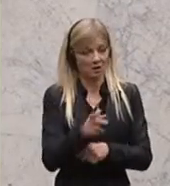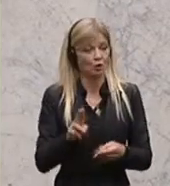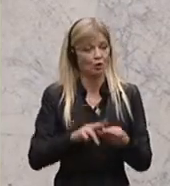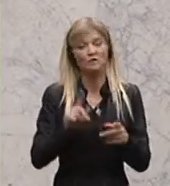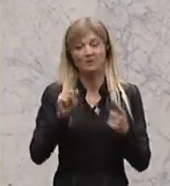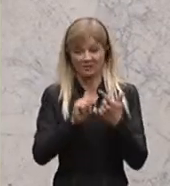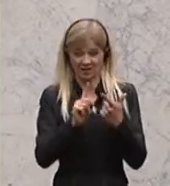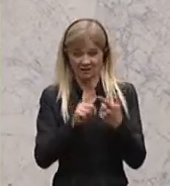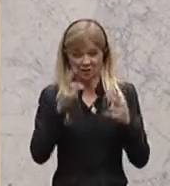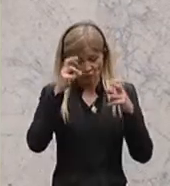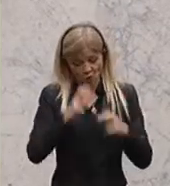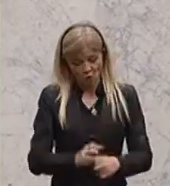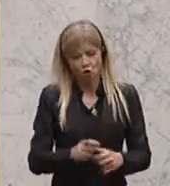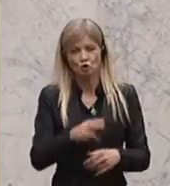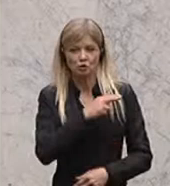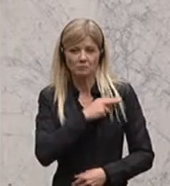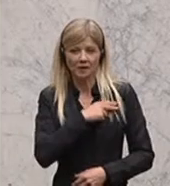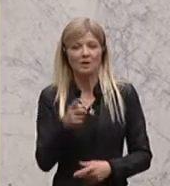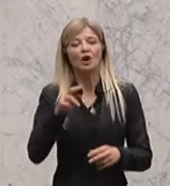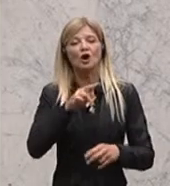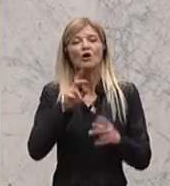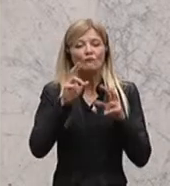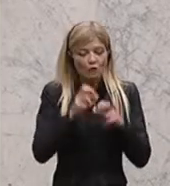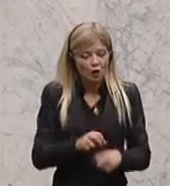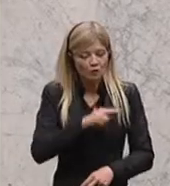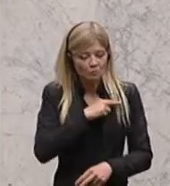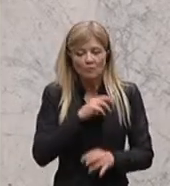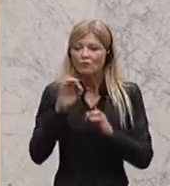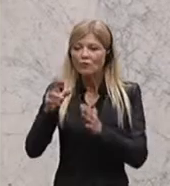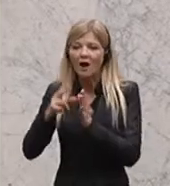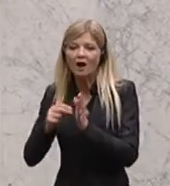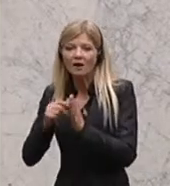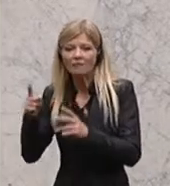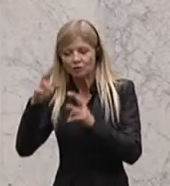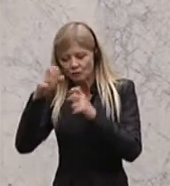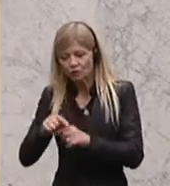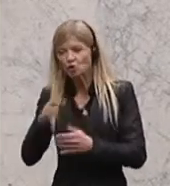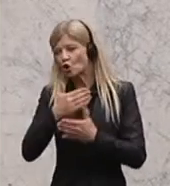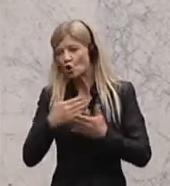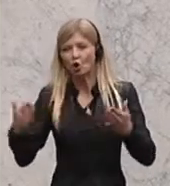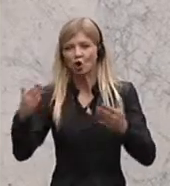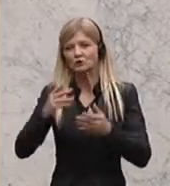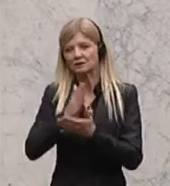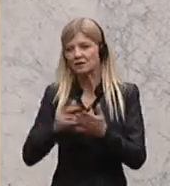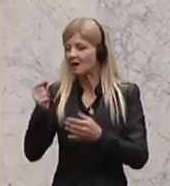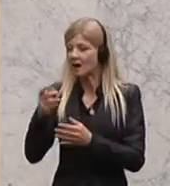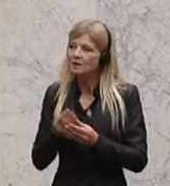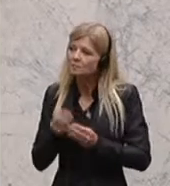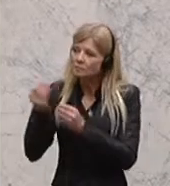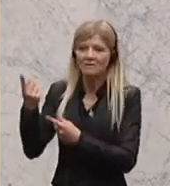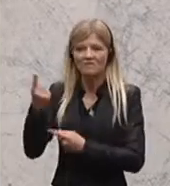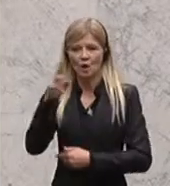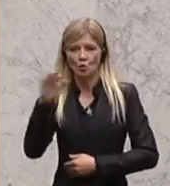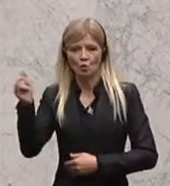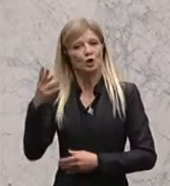Die Forschungsprämie geht in Richtung der angewandten Forschung zum Großteil in die Universitäten. Das nutzt ein Universitäten. Auch was andere